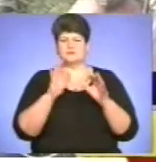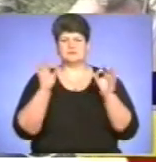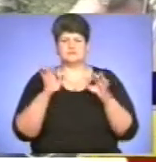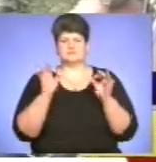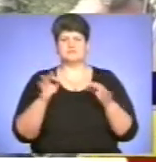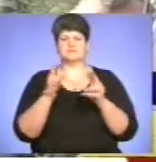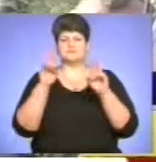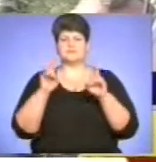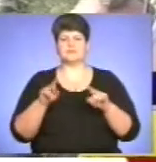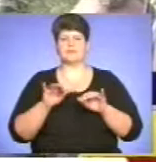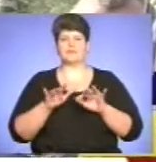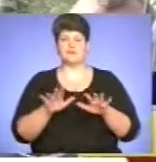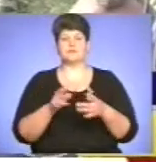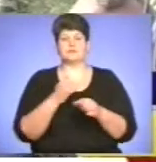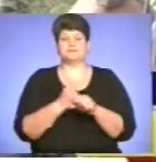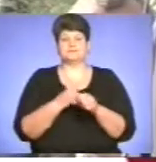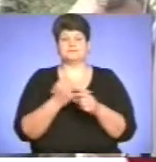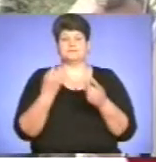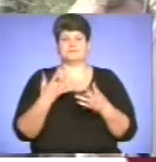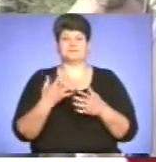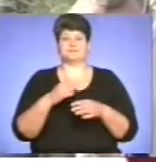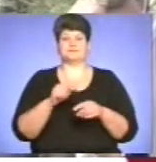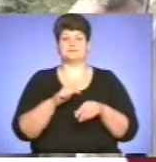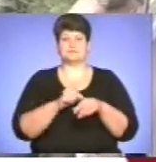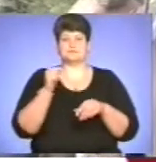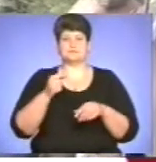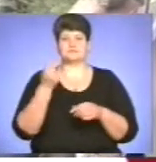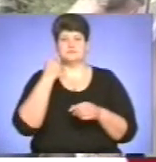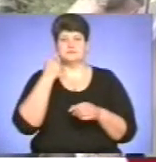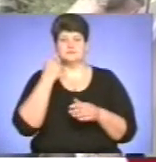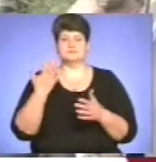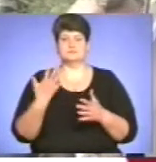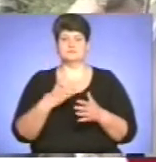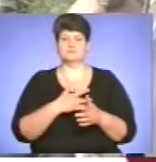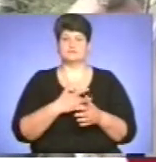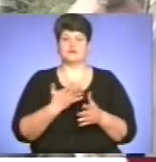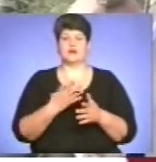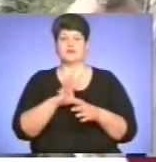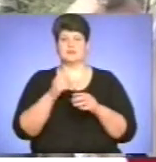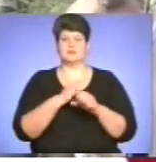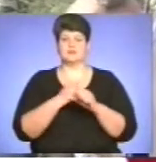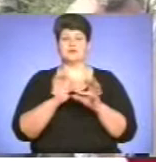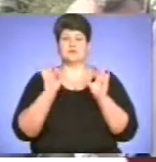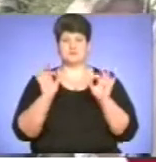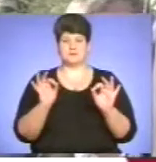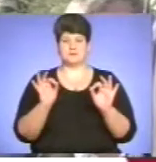життіх правил дій. Діяли в основному інтуитивно, завільняв серця і совісті. Але все вони зробили правильно.